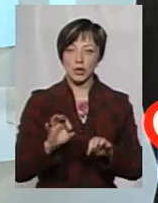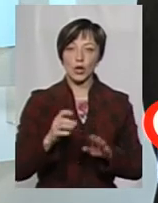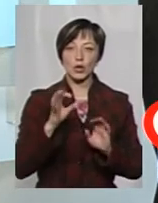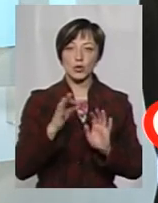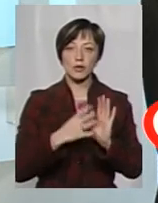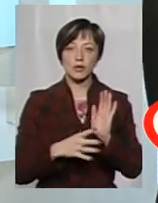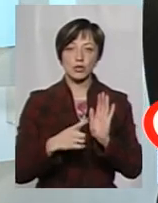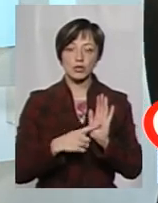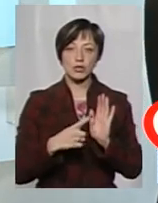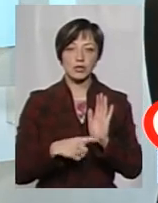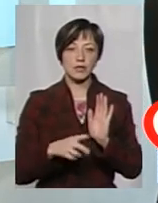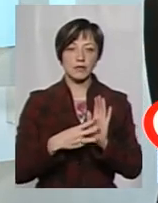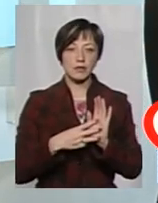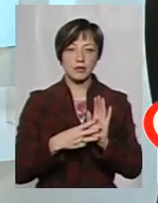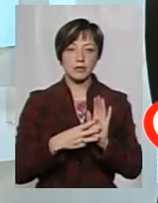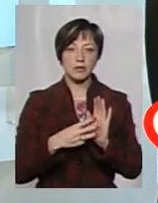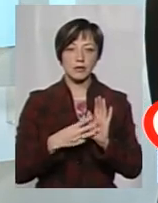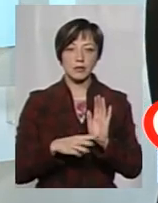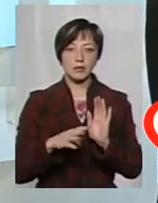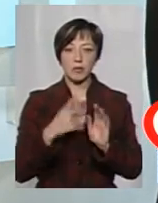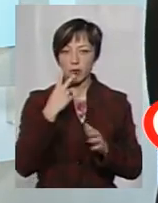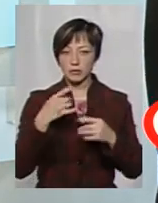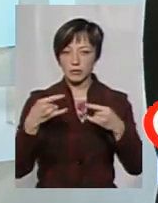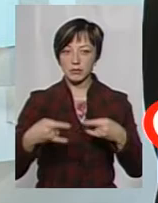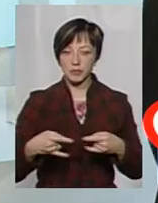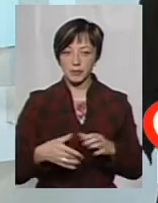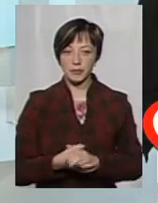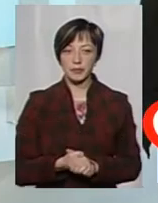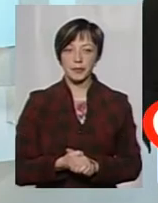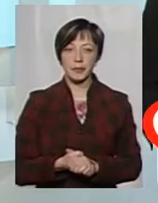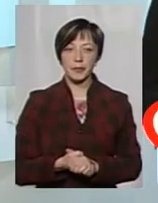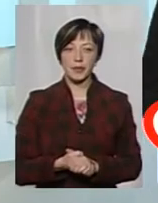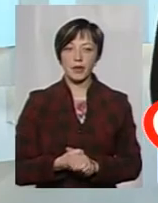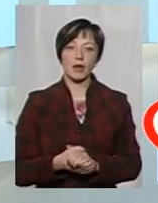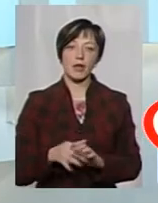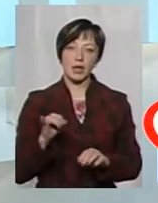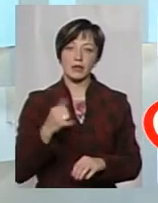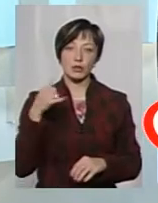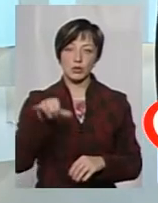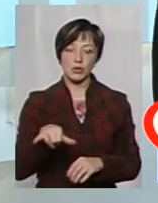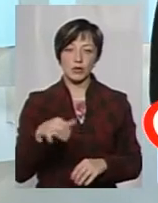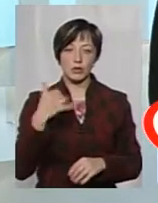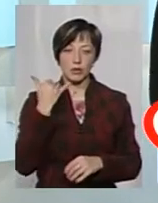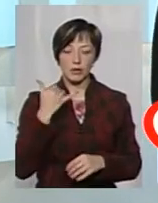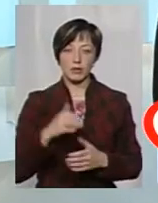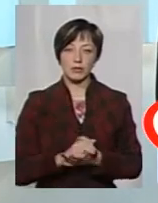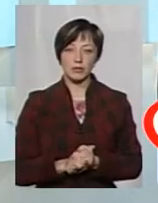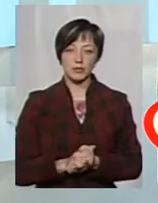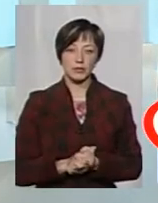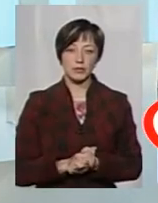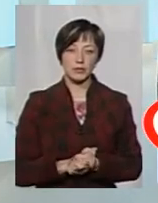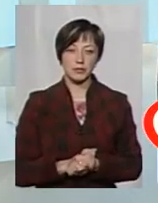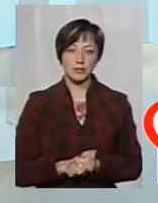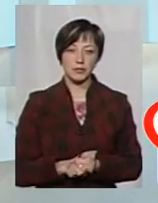096 68 85 068 – це з мобільного, зі стаціонарного. Зручніше телефонувати 61